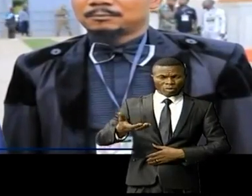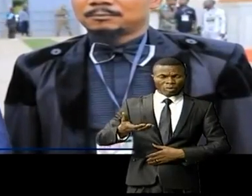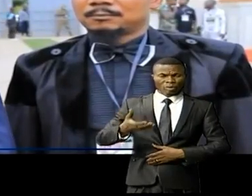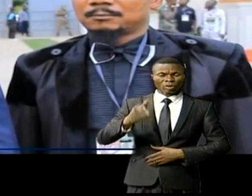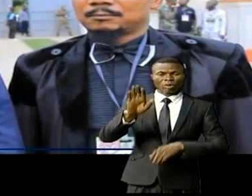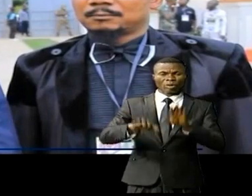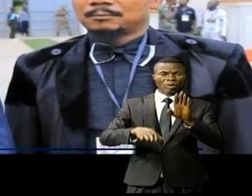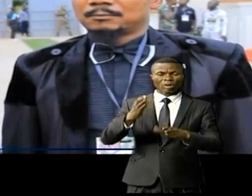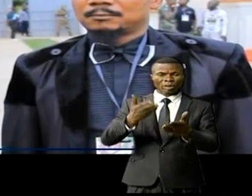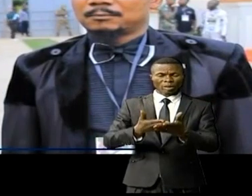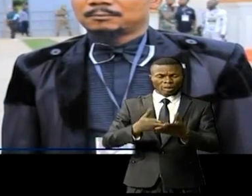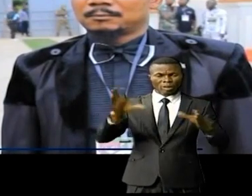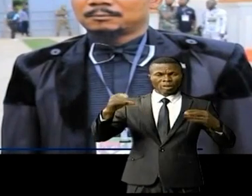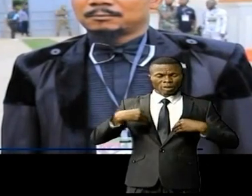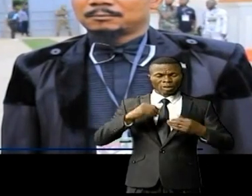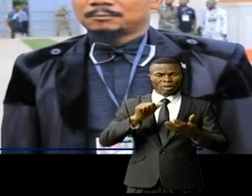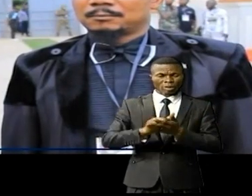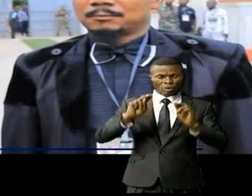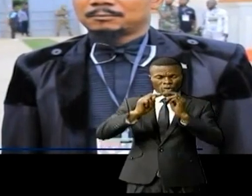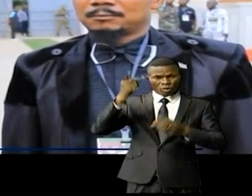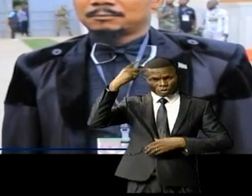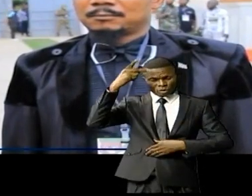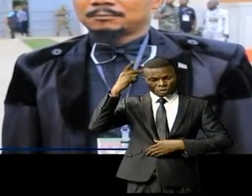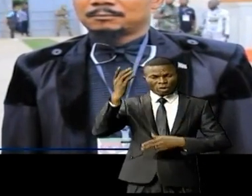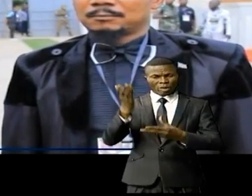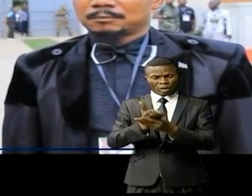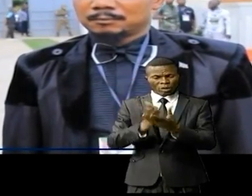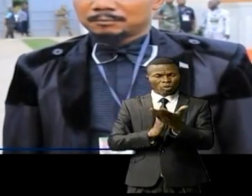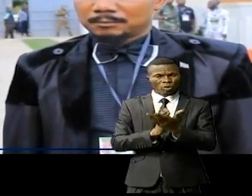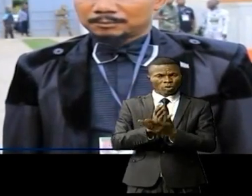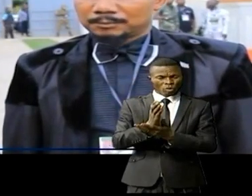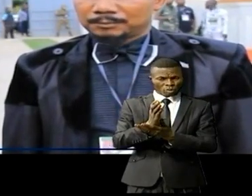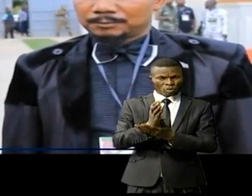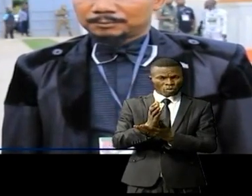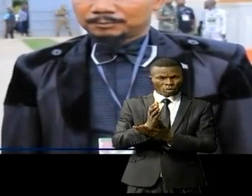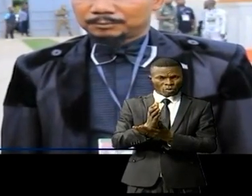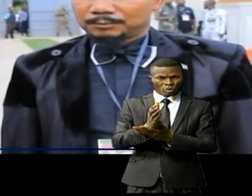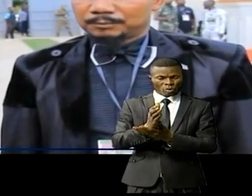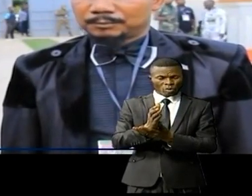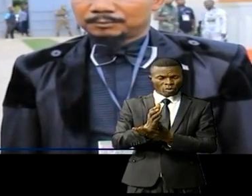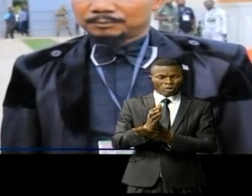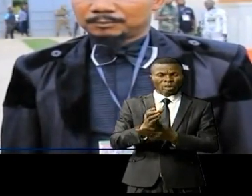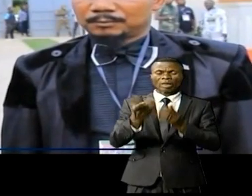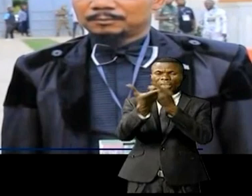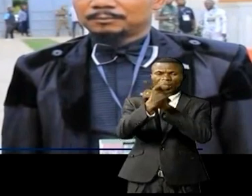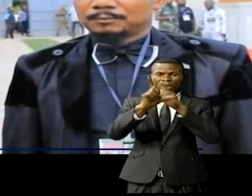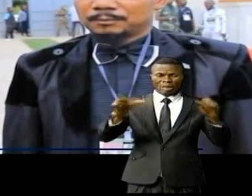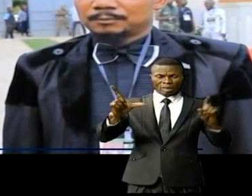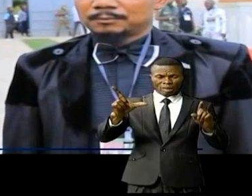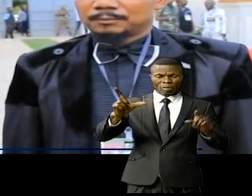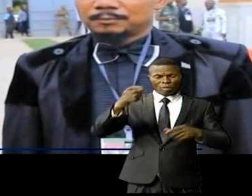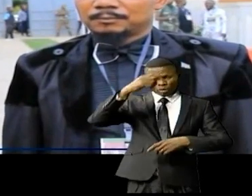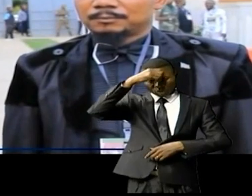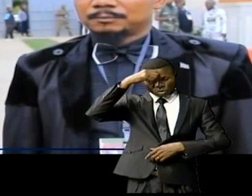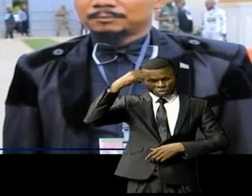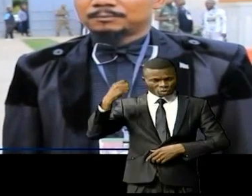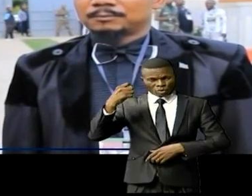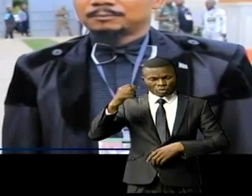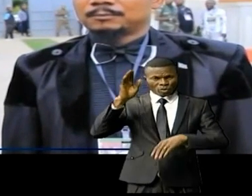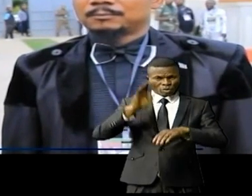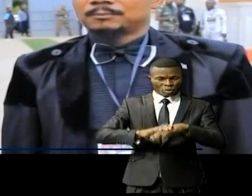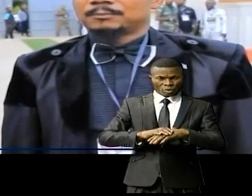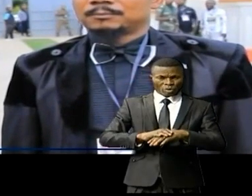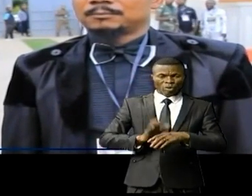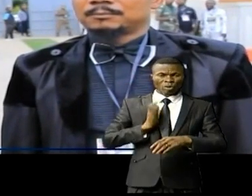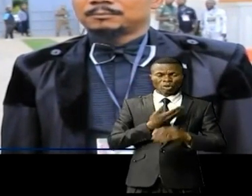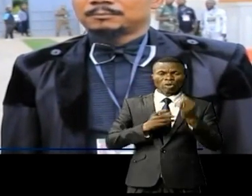à bras ouverts puisque qu'il y une feuille de route de la sortie de la crise qu'a connue l'Ituri